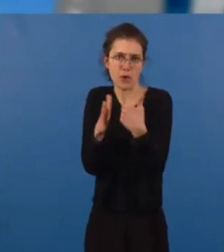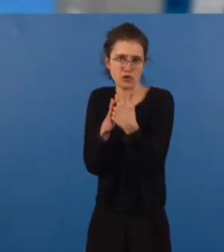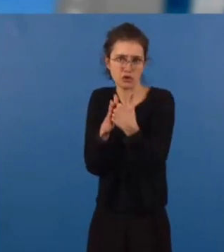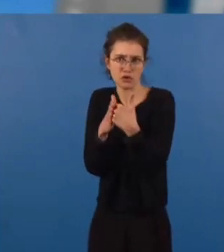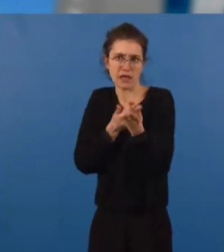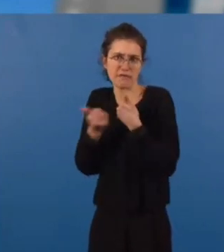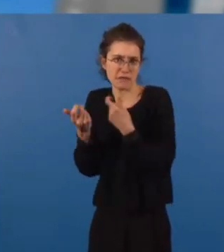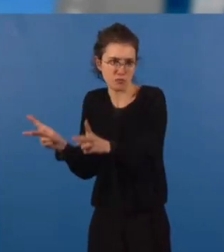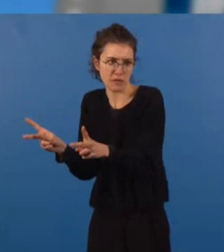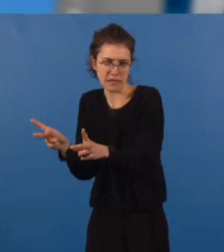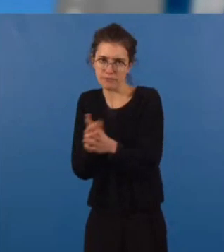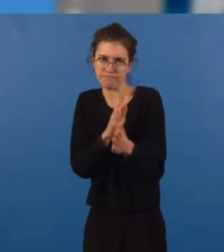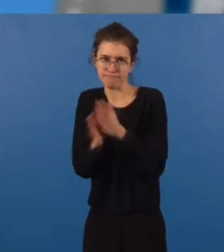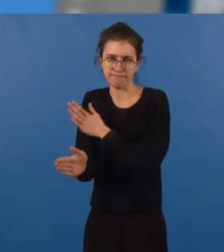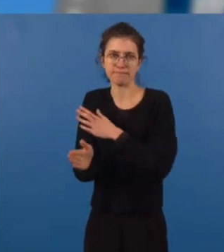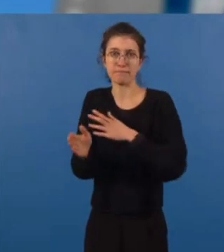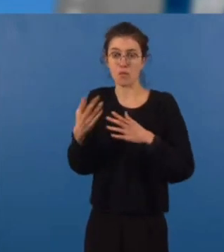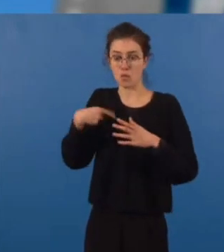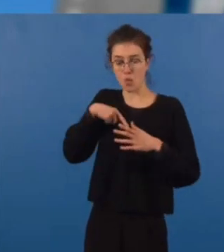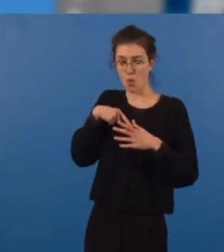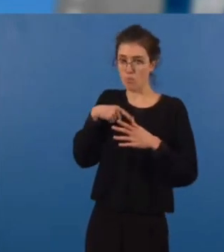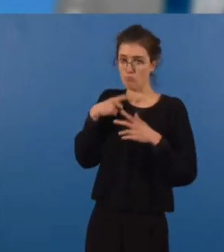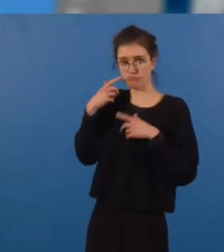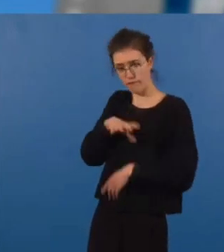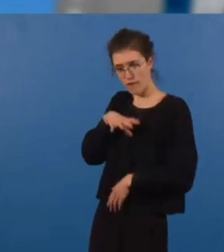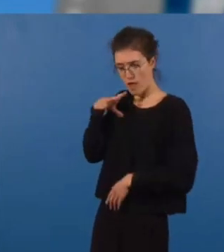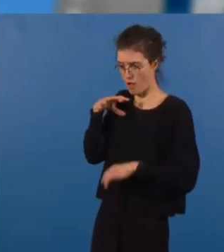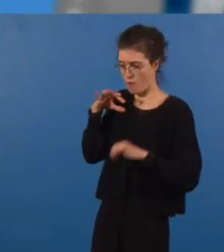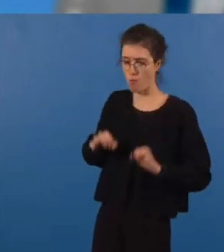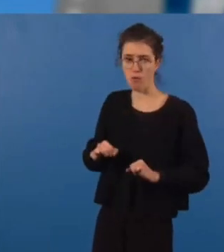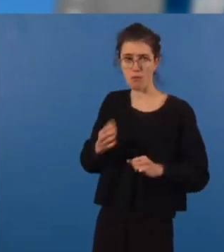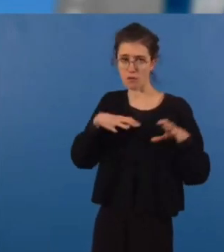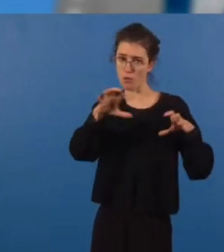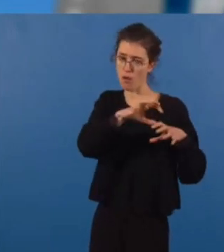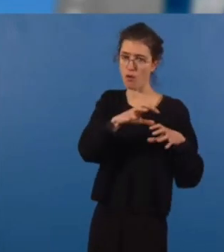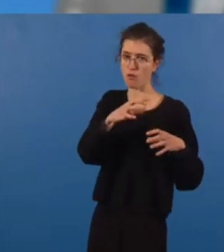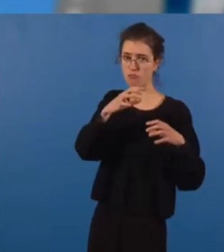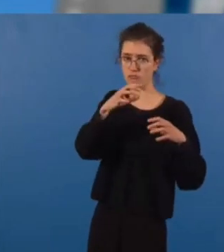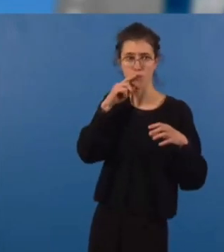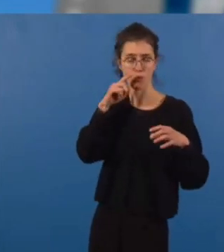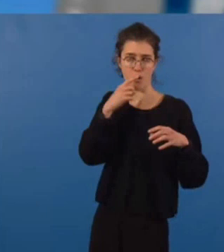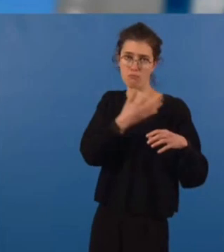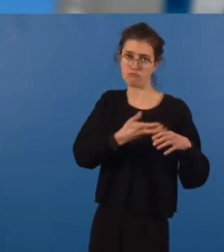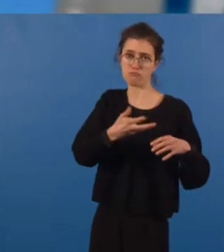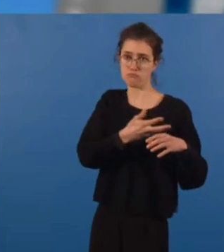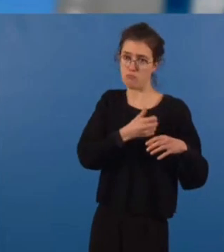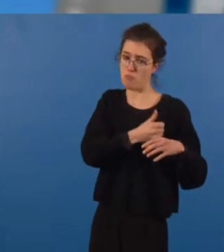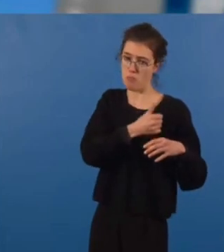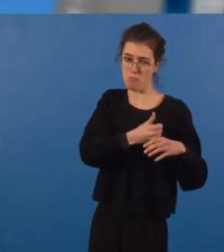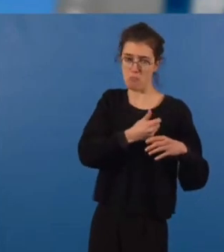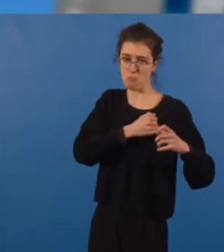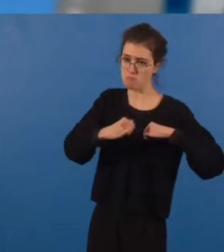changement climatique, notre métropole peut être fière de mettre en place des politiques publiques qui contribuent à l'effort collectif de